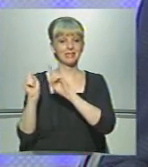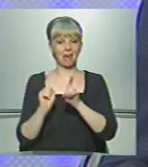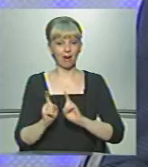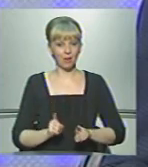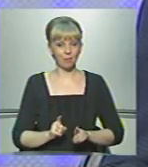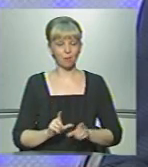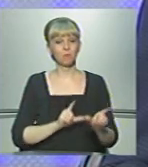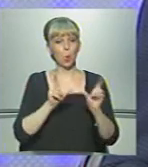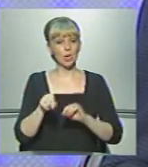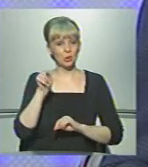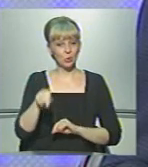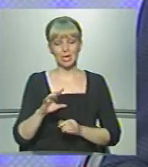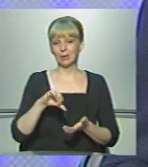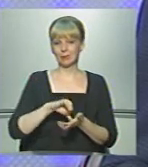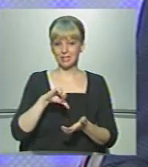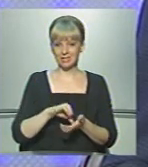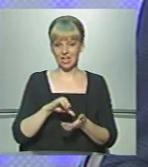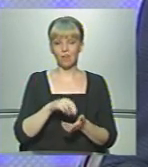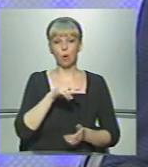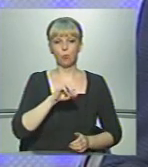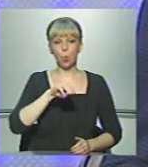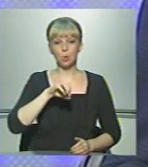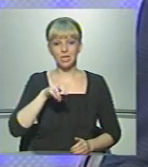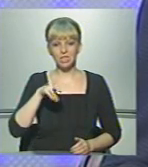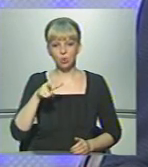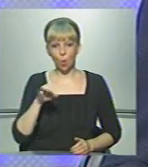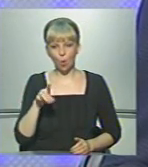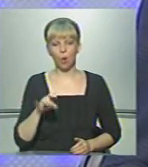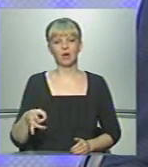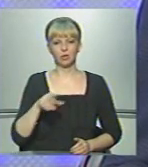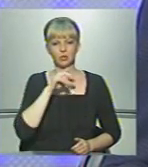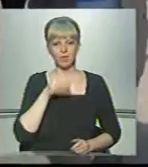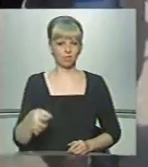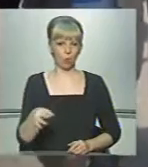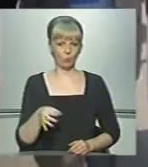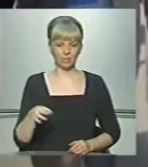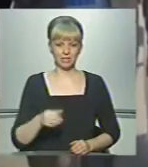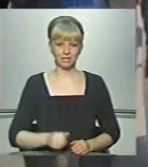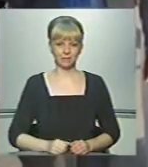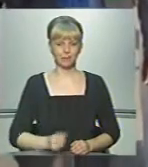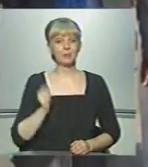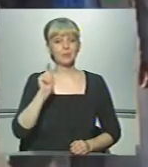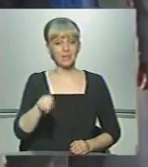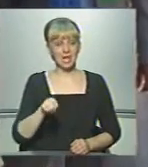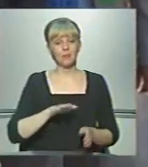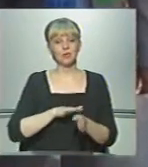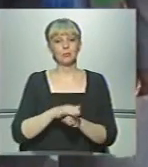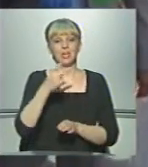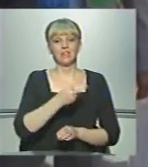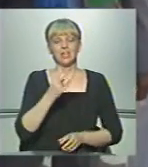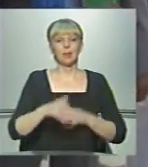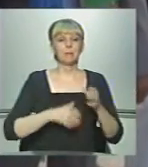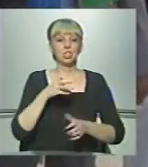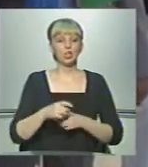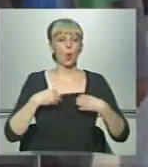Поїхали туди і представники Путильського району Чернівецької області. Адже там проходив 23-й